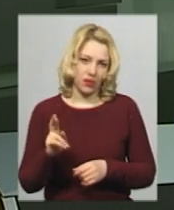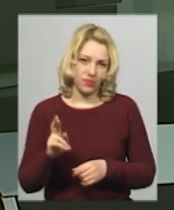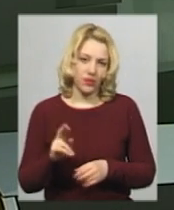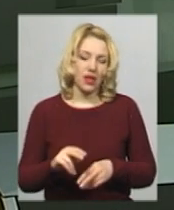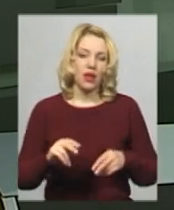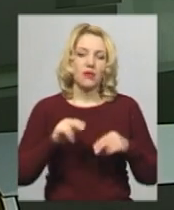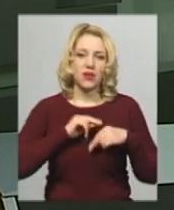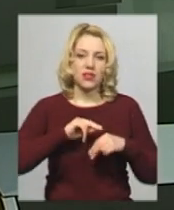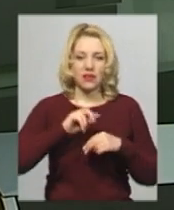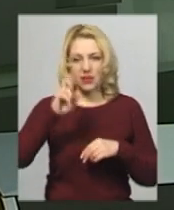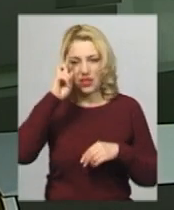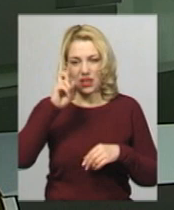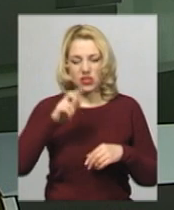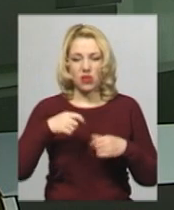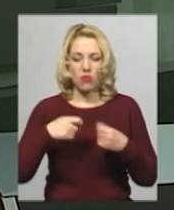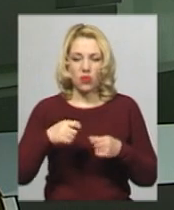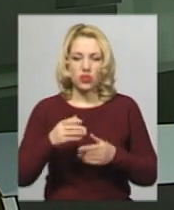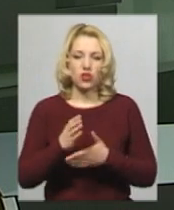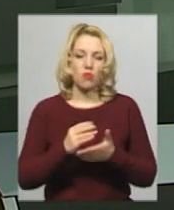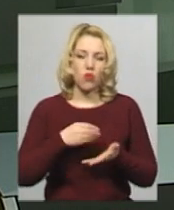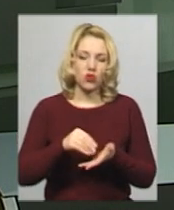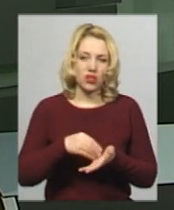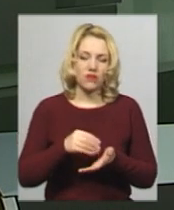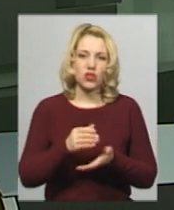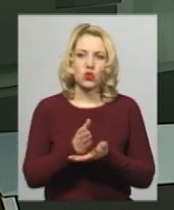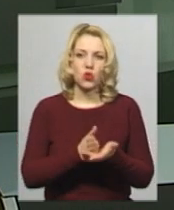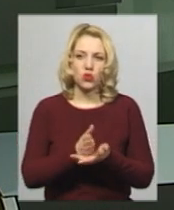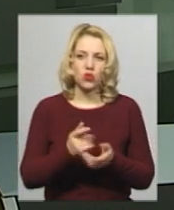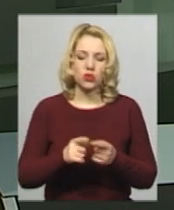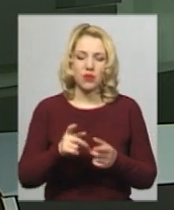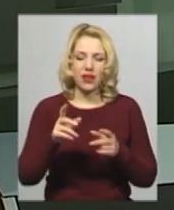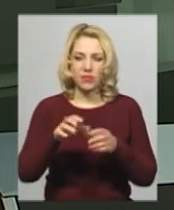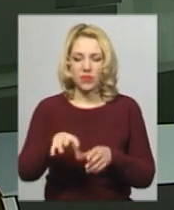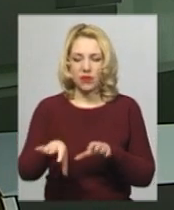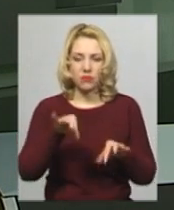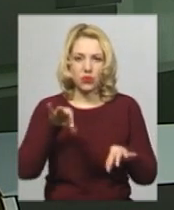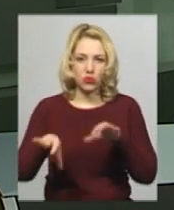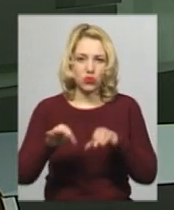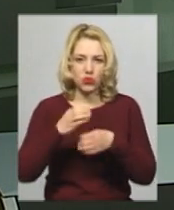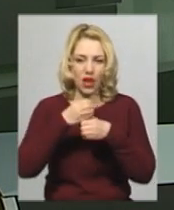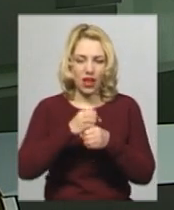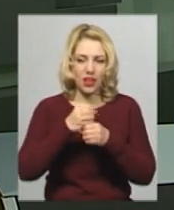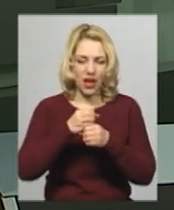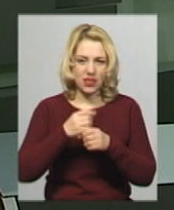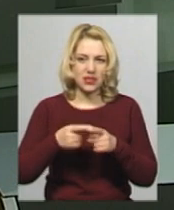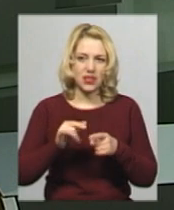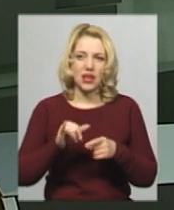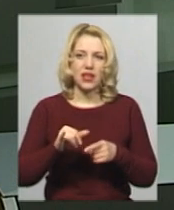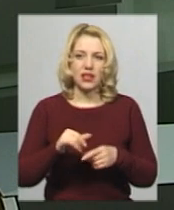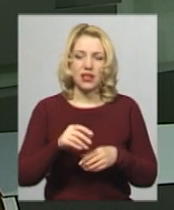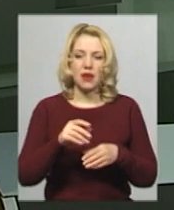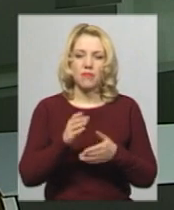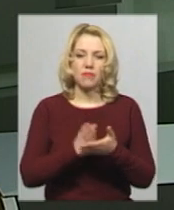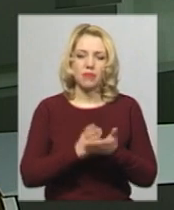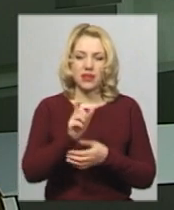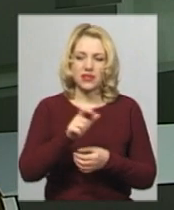обласної Держпро споживслужби проводять аналіз зразків продукції молочної кухні, який триватиме кілька днів. Персонал молочної кухні